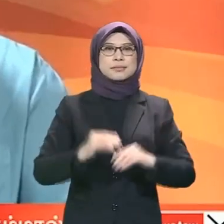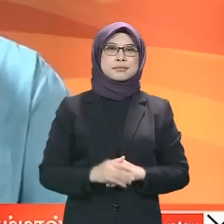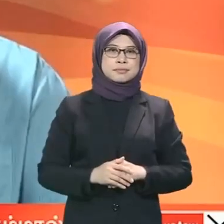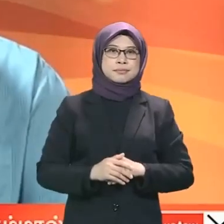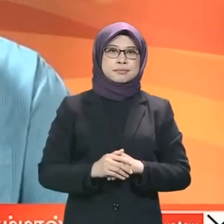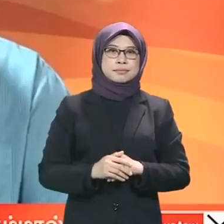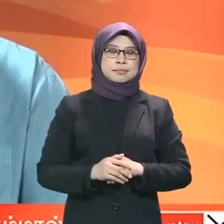Terima menonton!